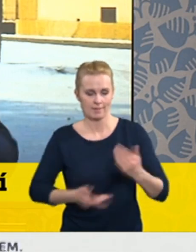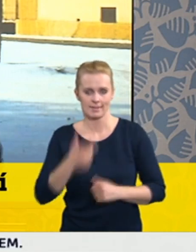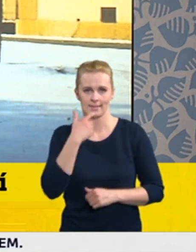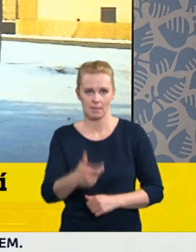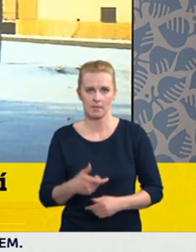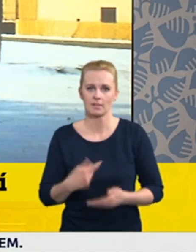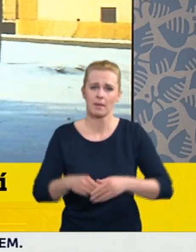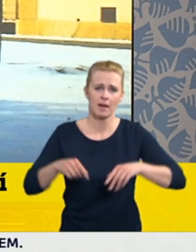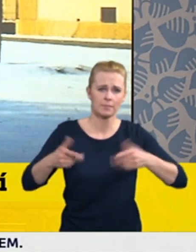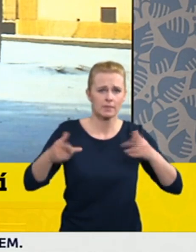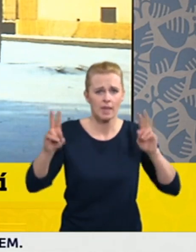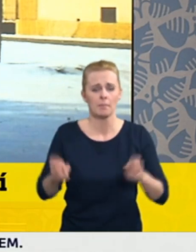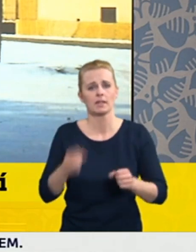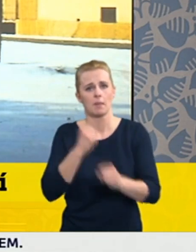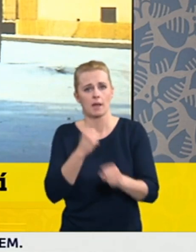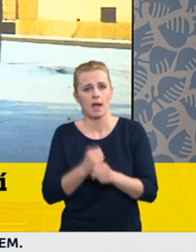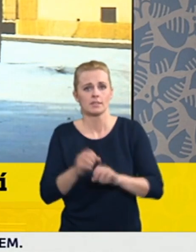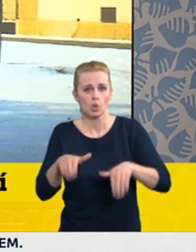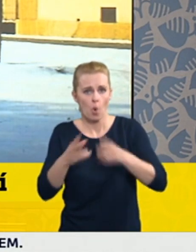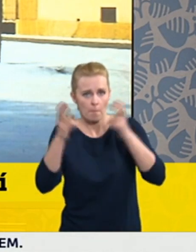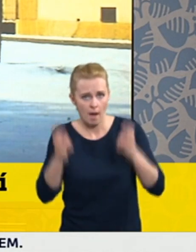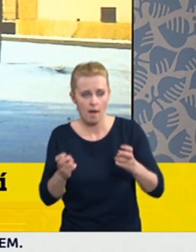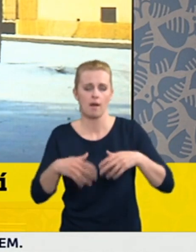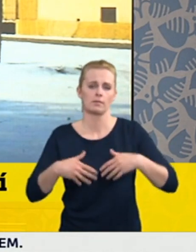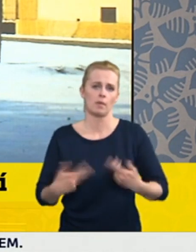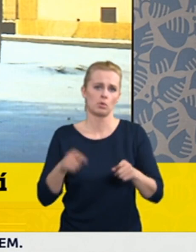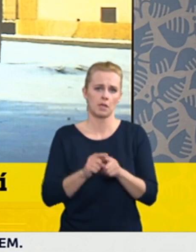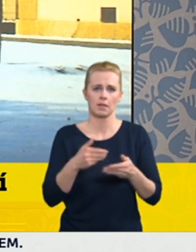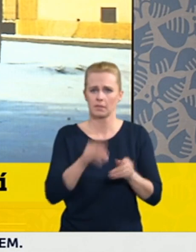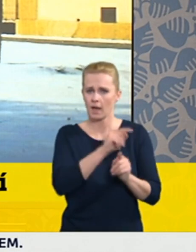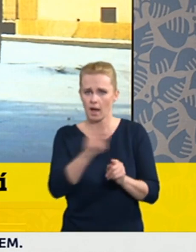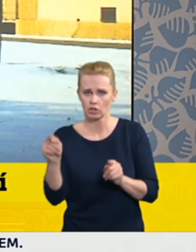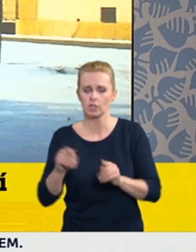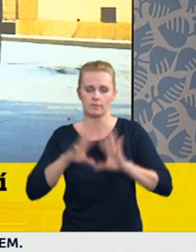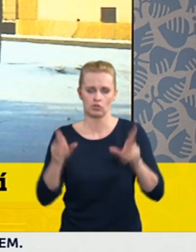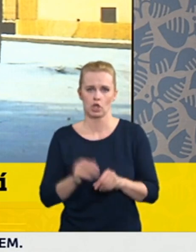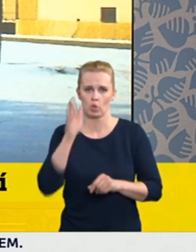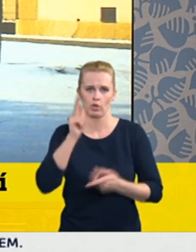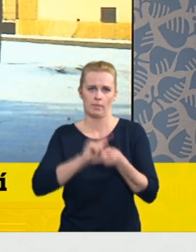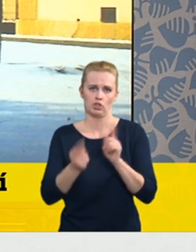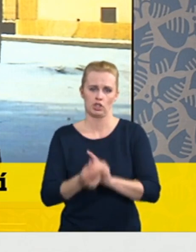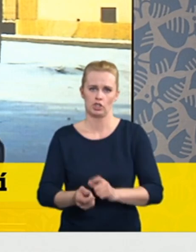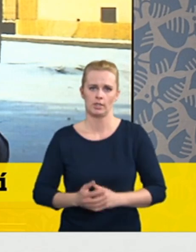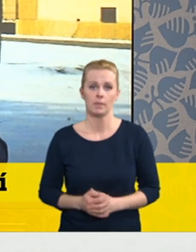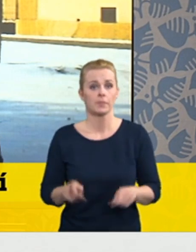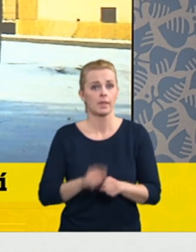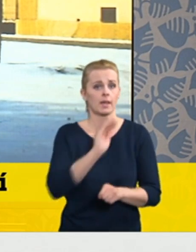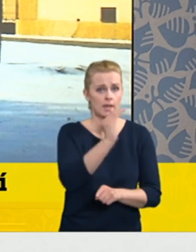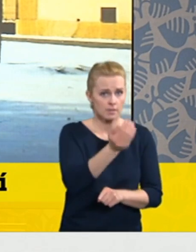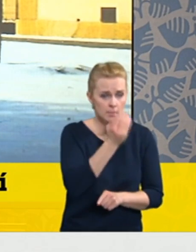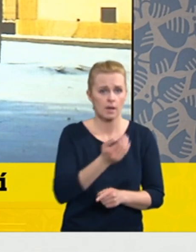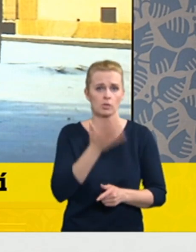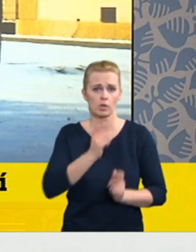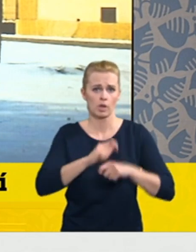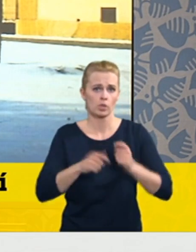celé to nastavení kolem home office, tak i možná otázka respirátorů a přístupu například